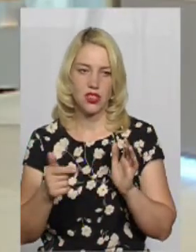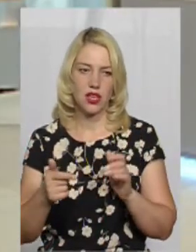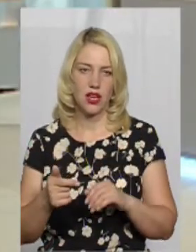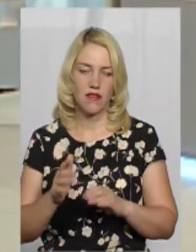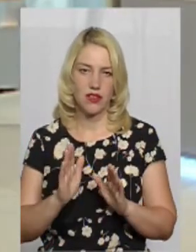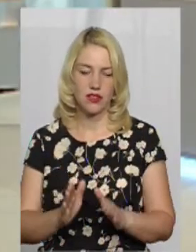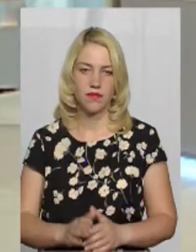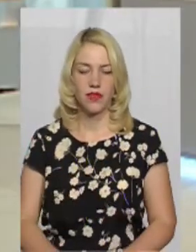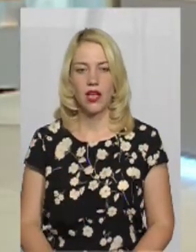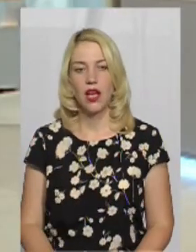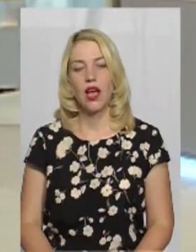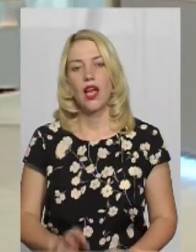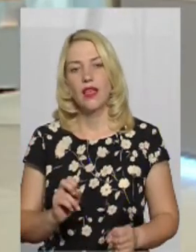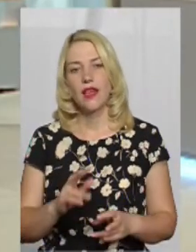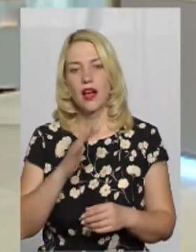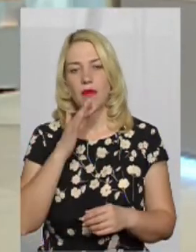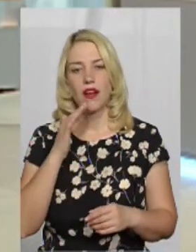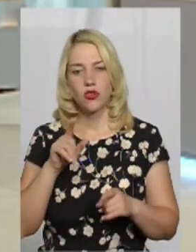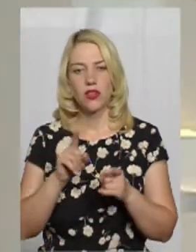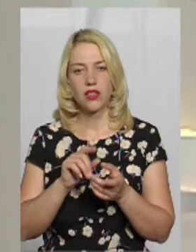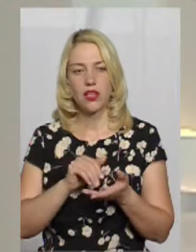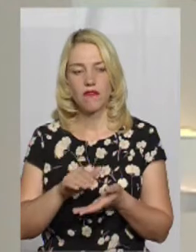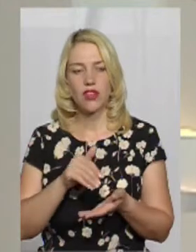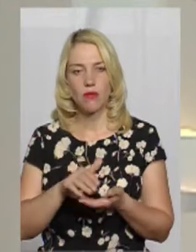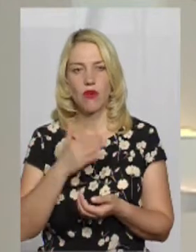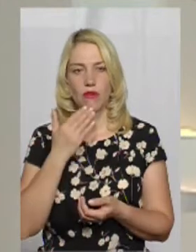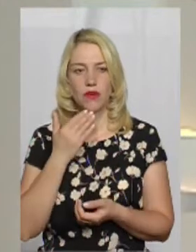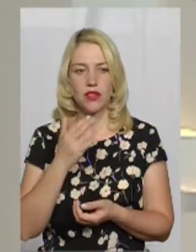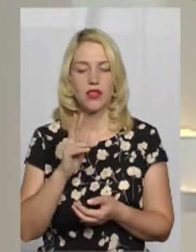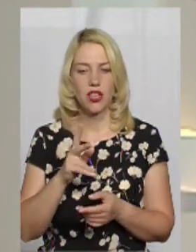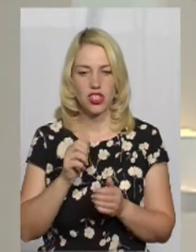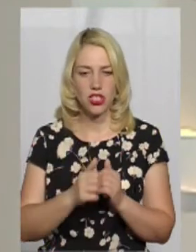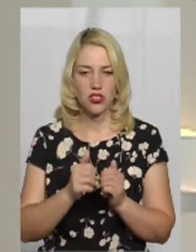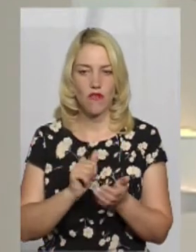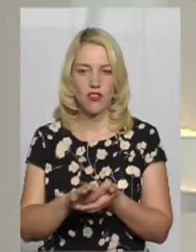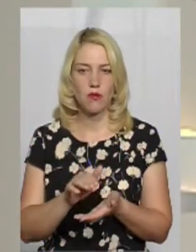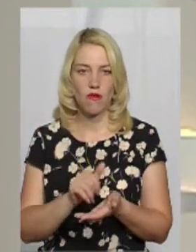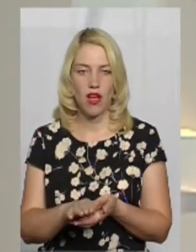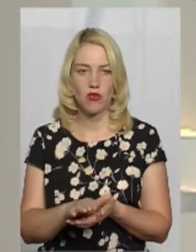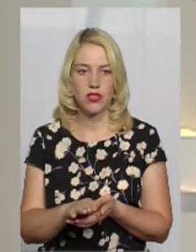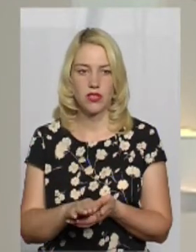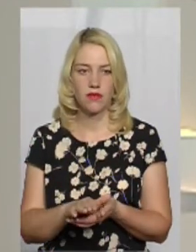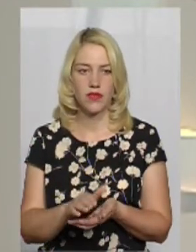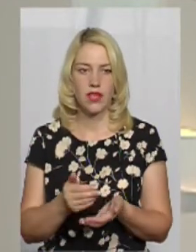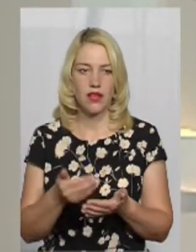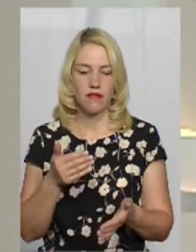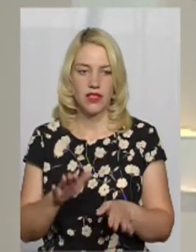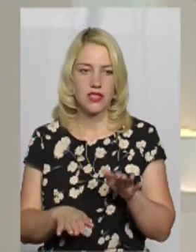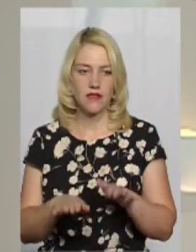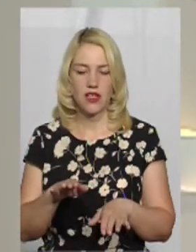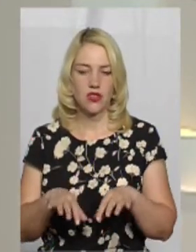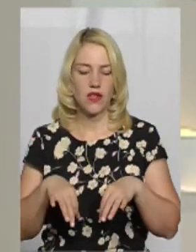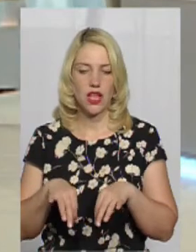А як багато таких відмов? Як часто відмовляються водії від зважування